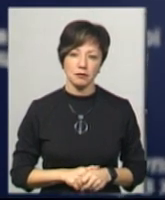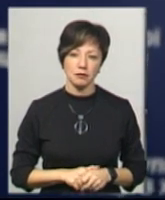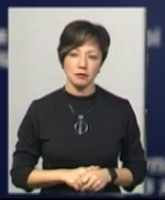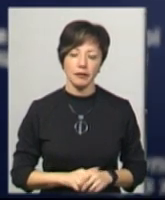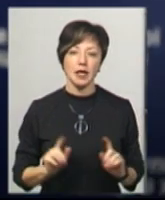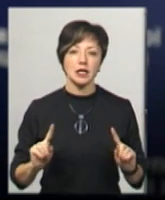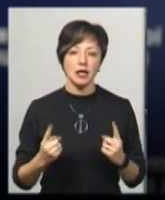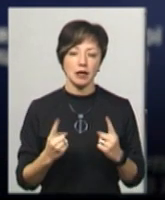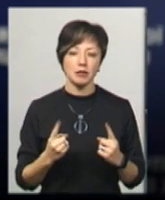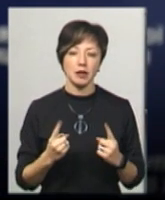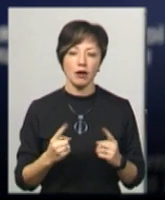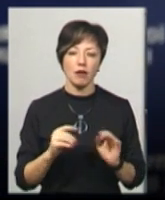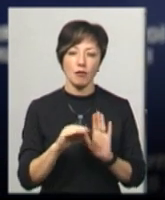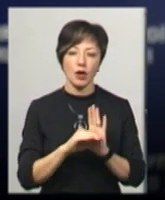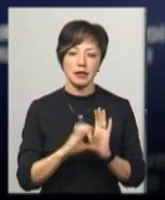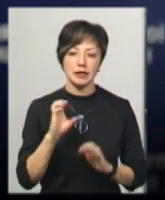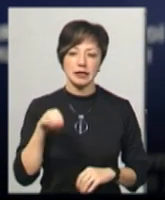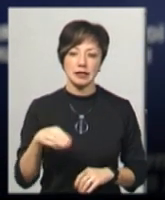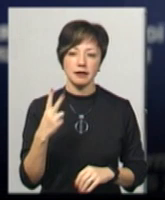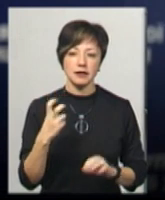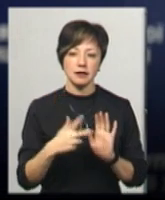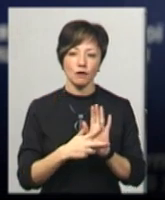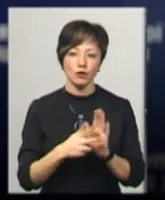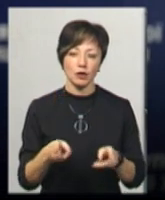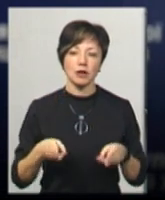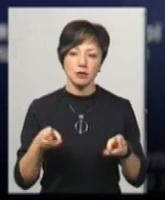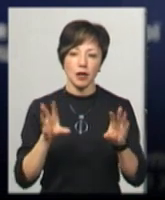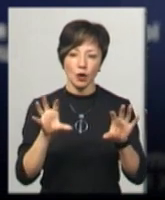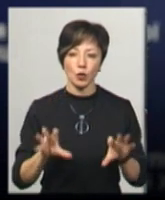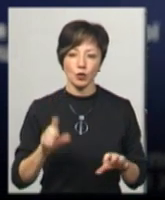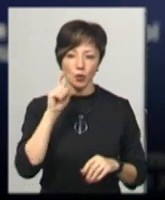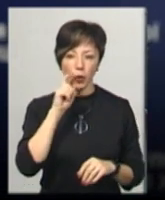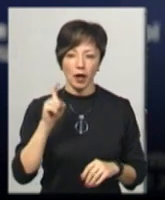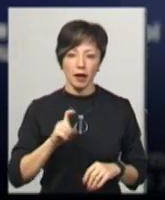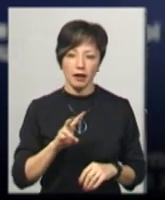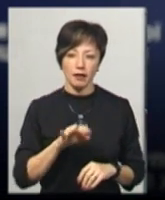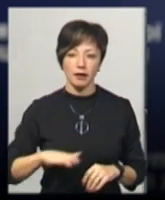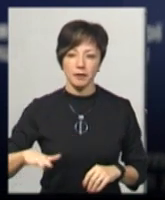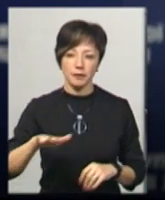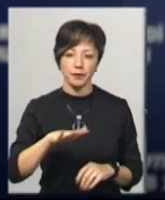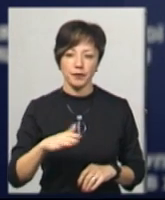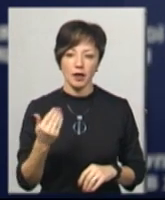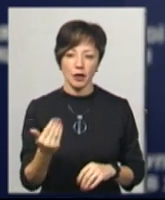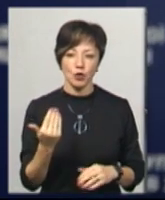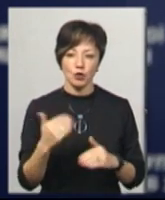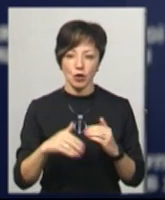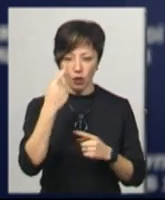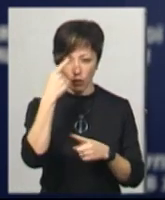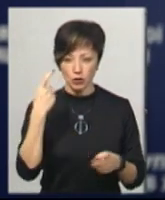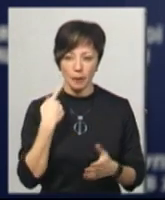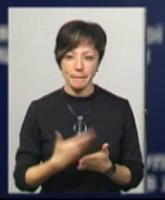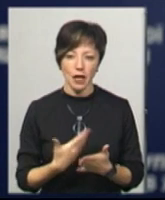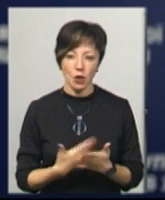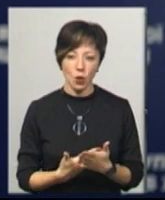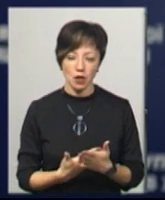Затримано в порядку статті 208 Кримінального праціального кодексу України. Їм вже оголошена підозра